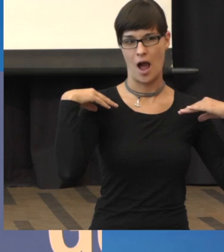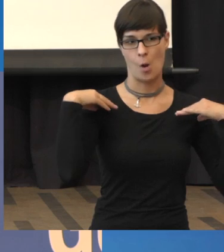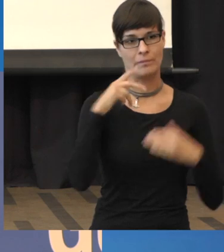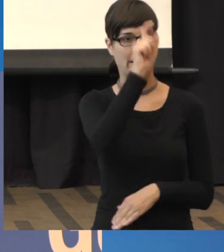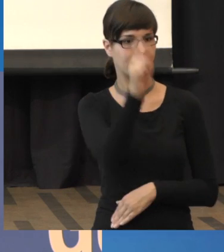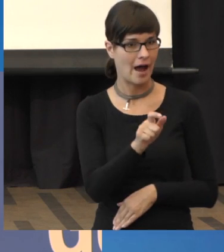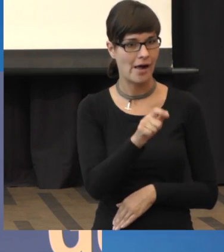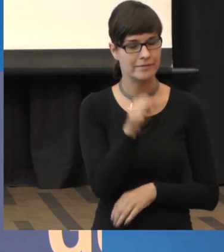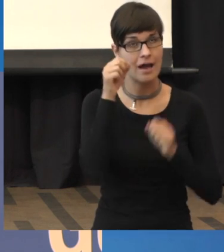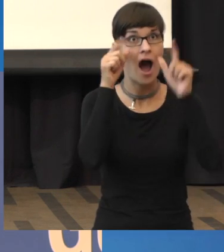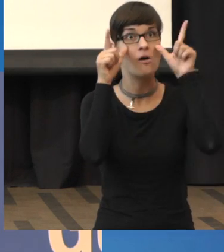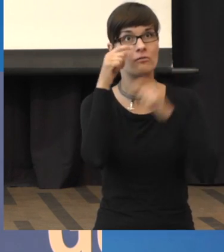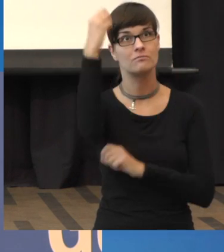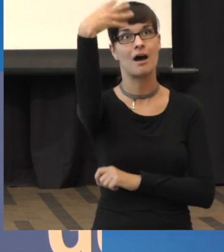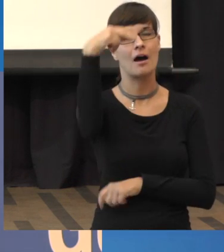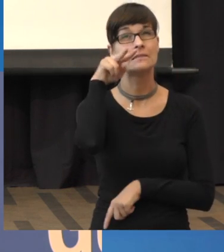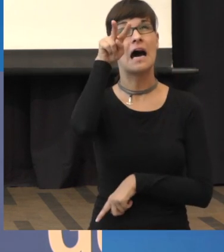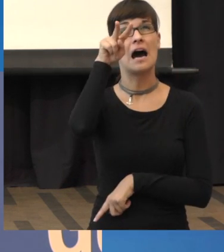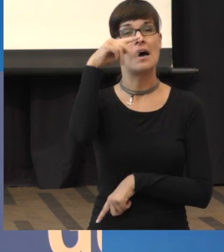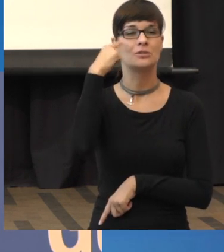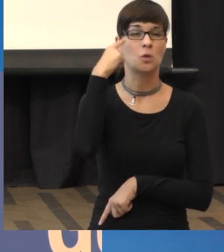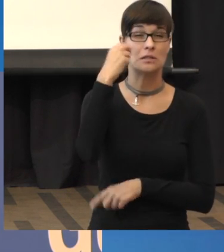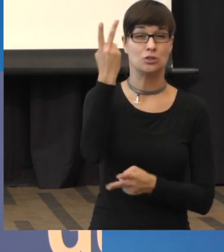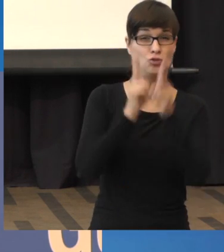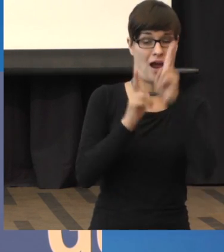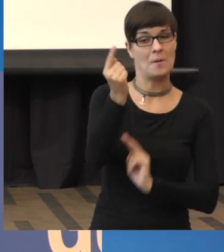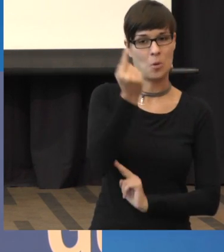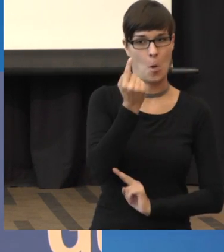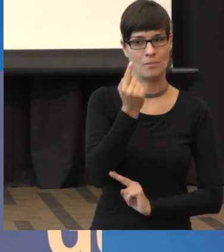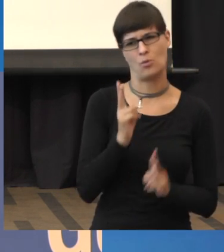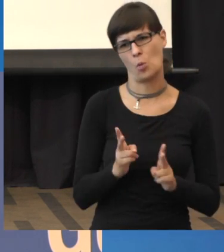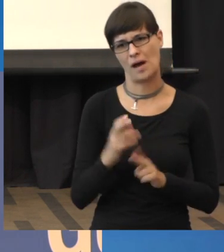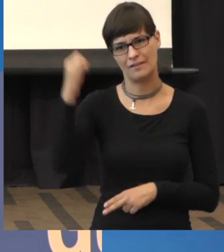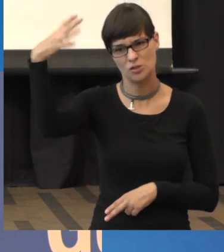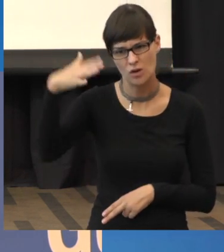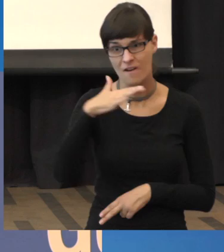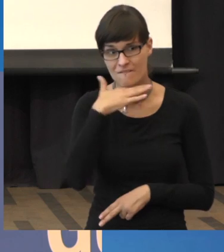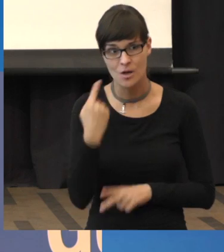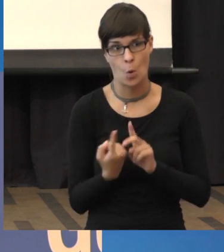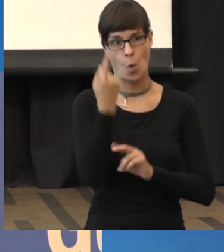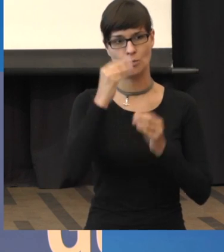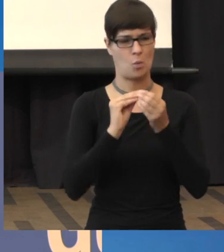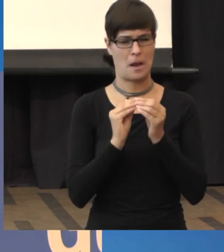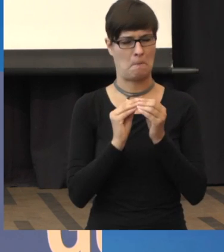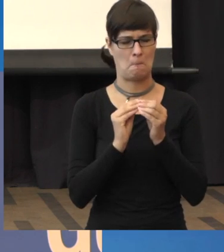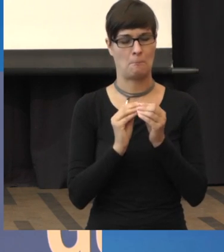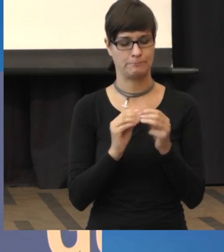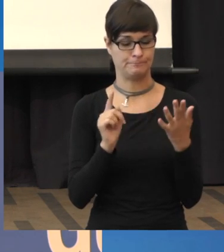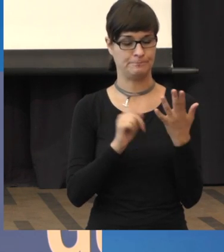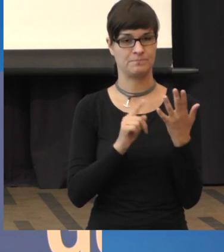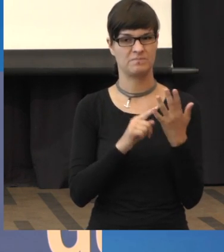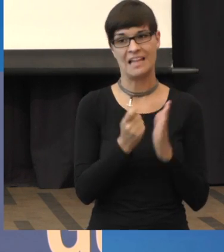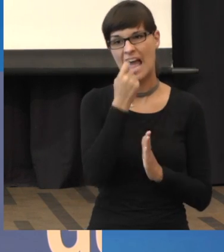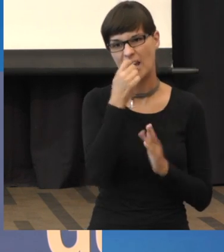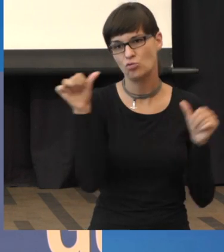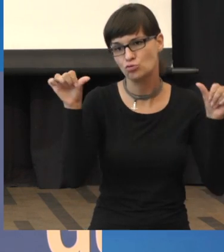sonst ist das Sonne vielleicht nicht so unbedingt das Problem. Schlechte Ernährung, da